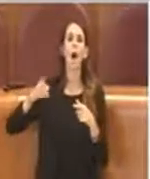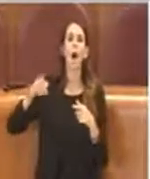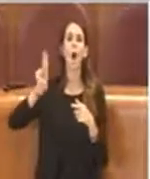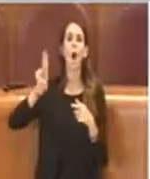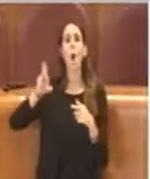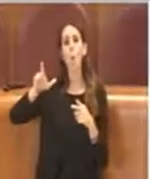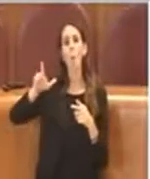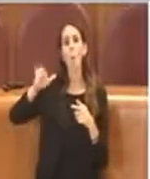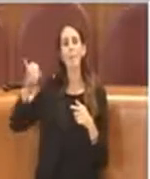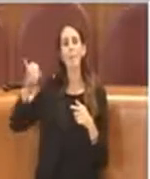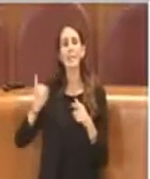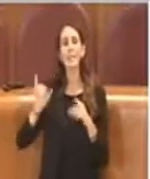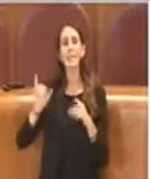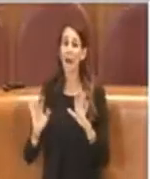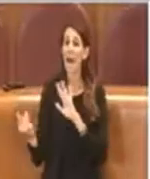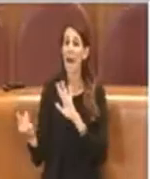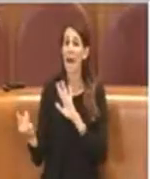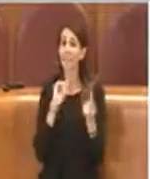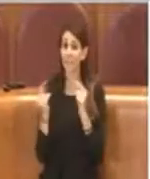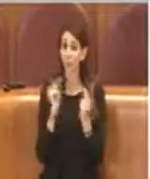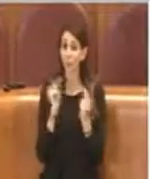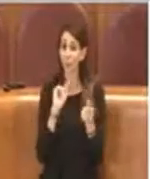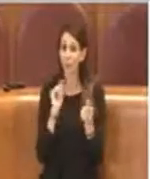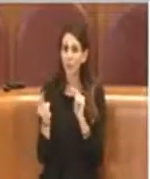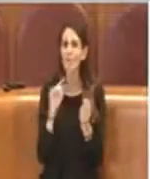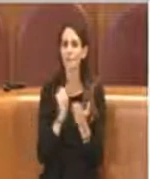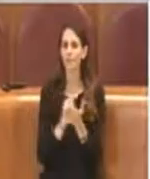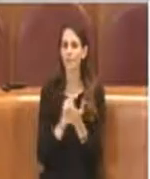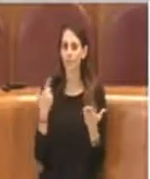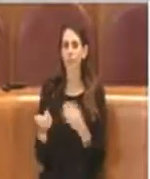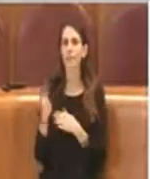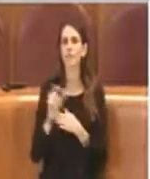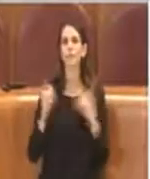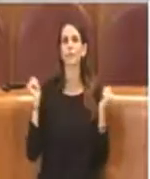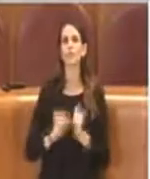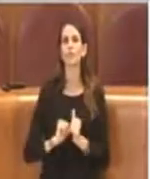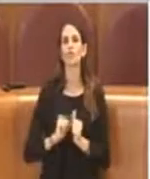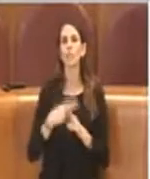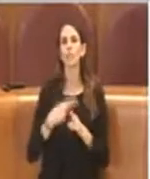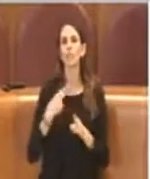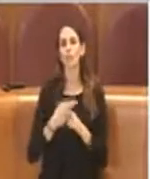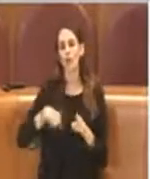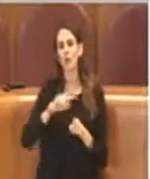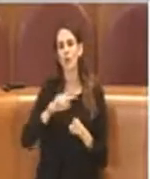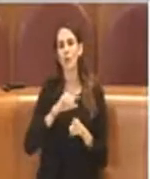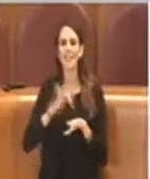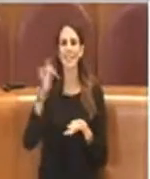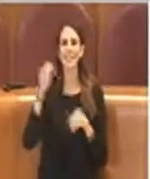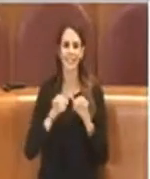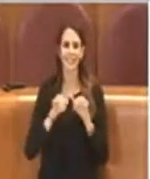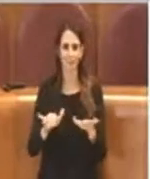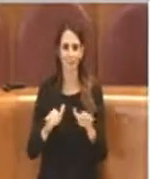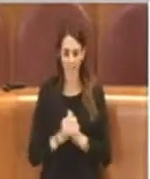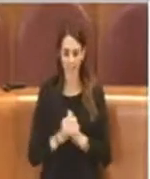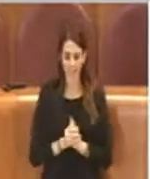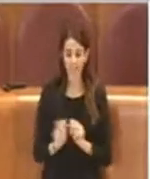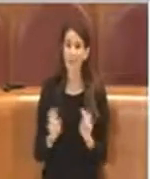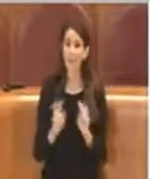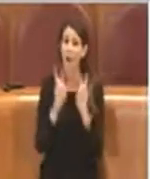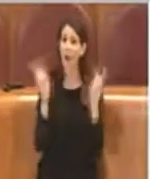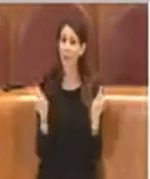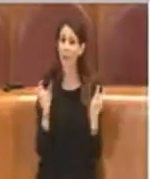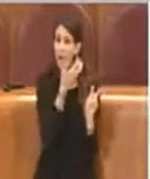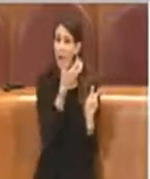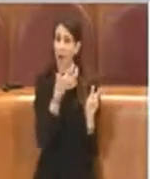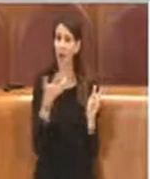sensibilizzare anche i cittadini romani fa sempre bene. È un tema molto sentito, sia per